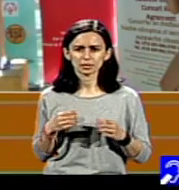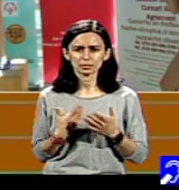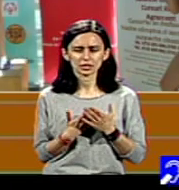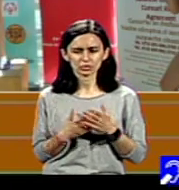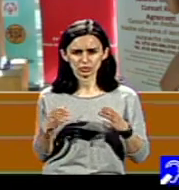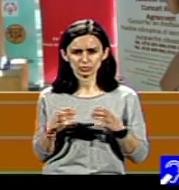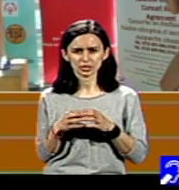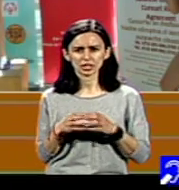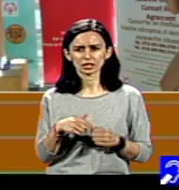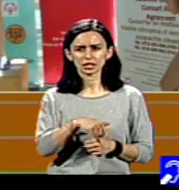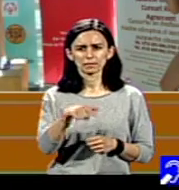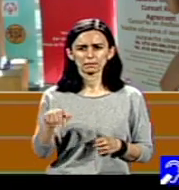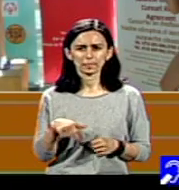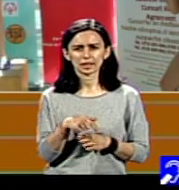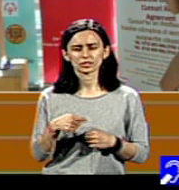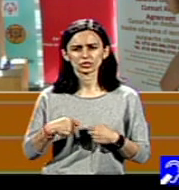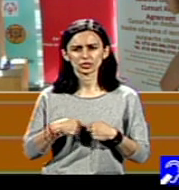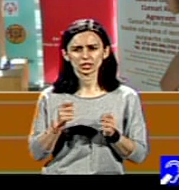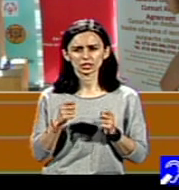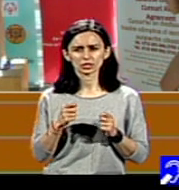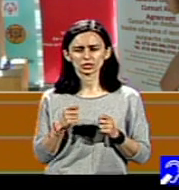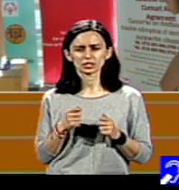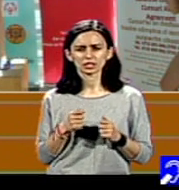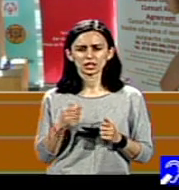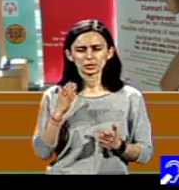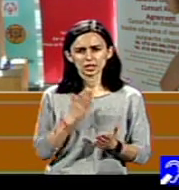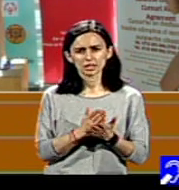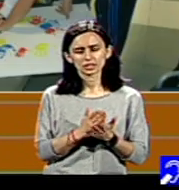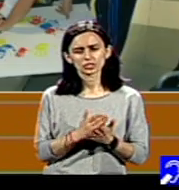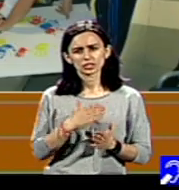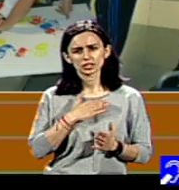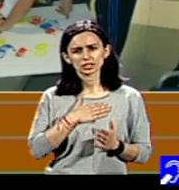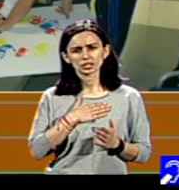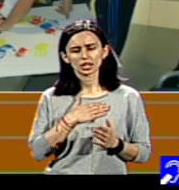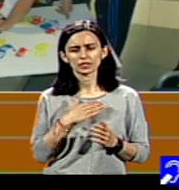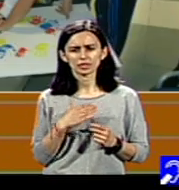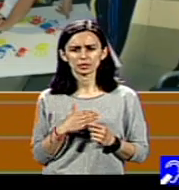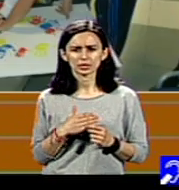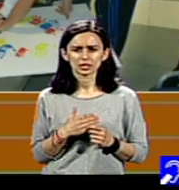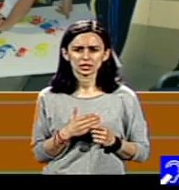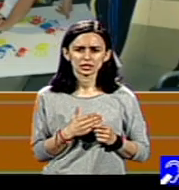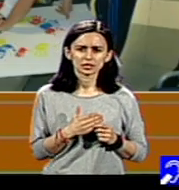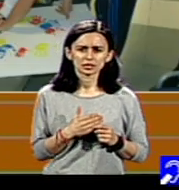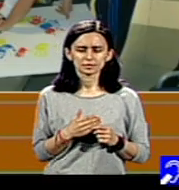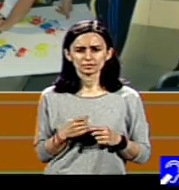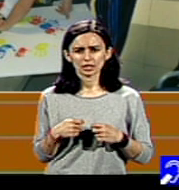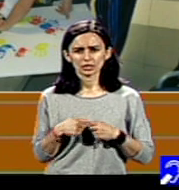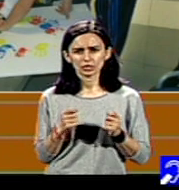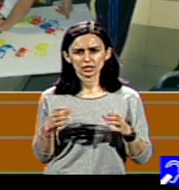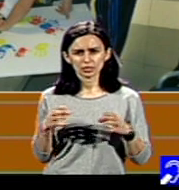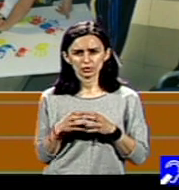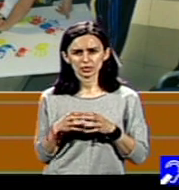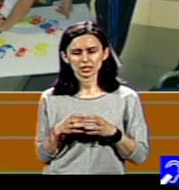Noi toți am hotărât să avem toată comunitatea,